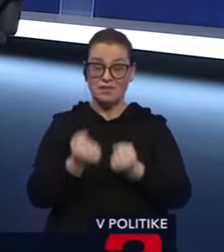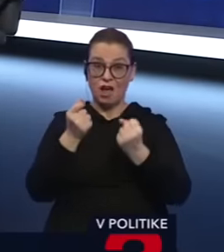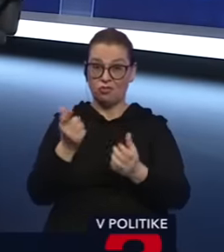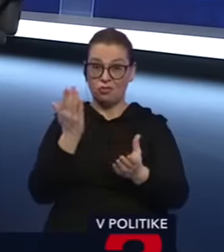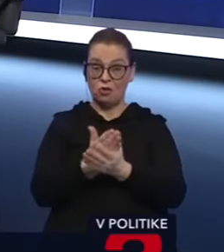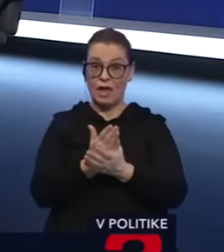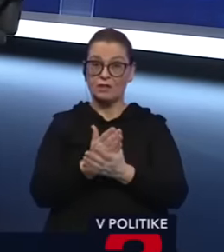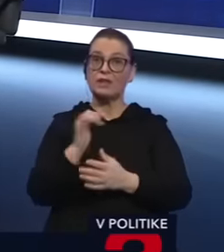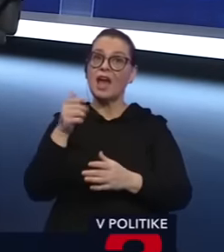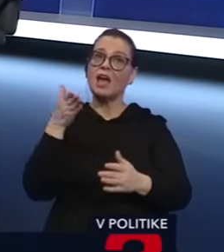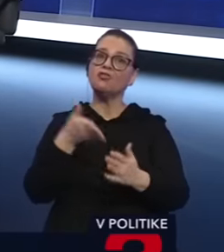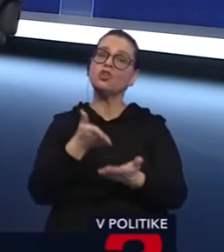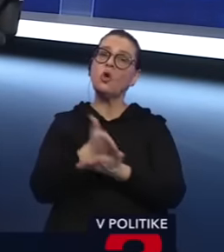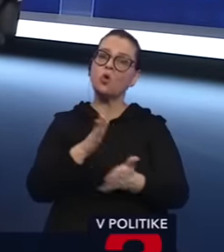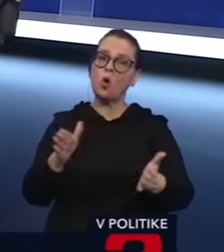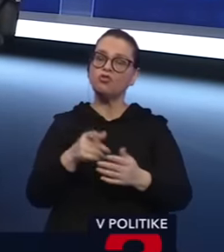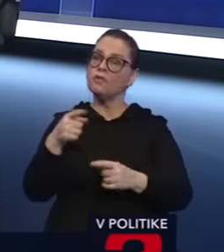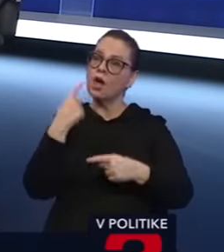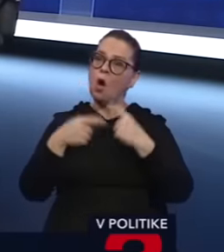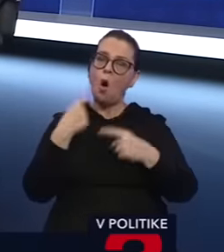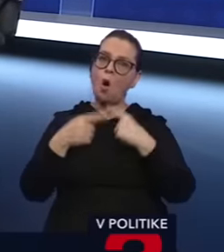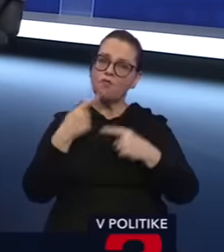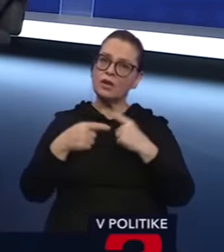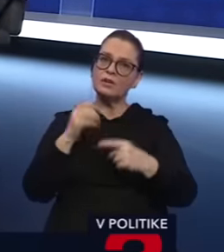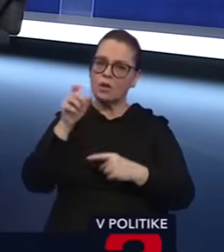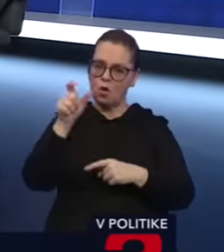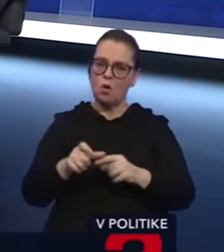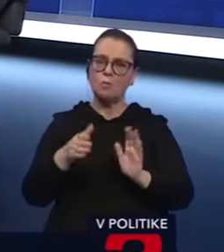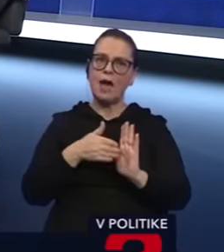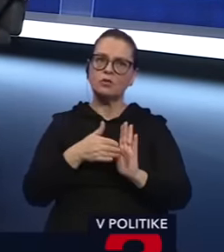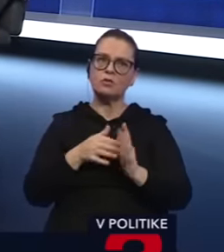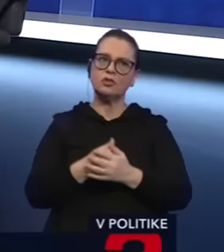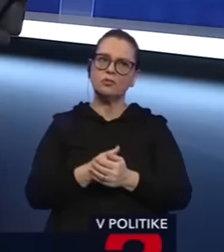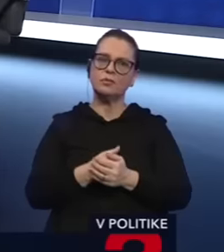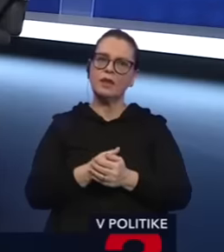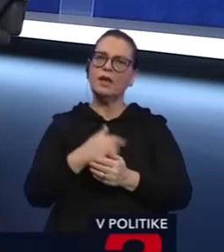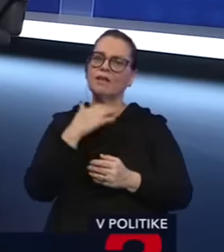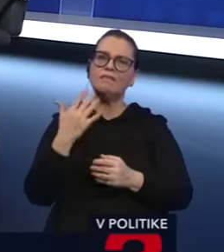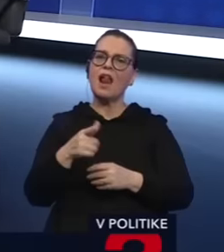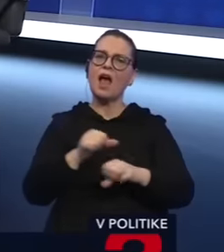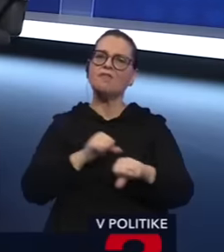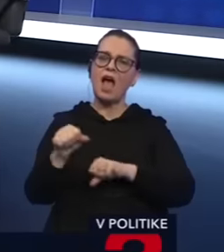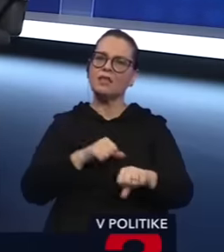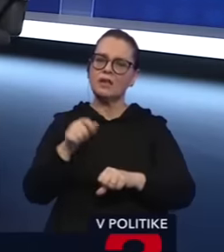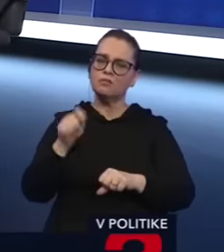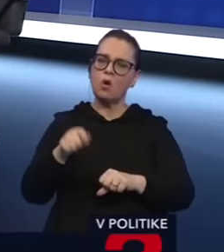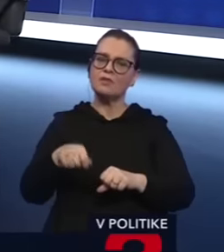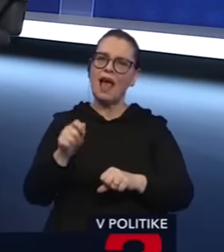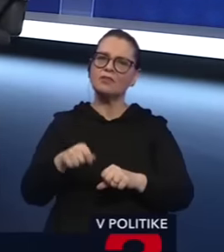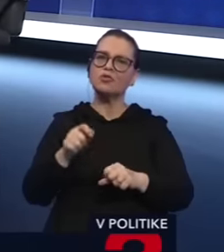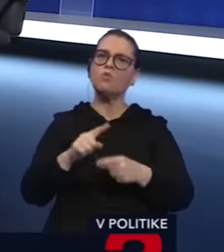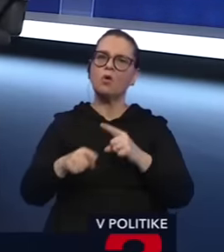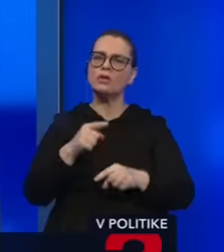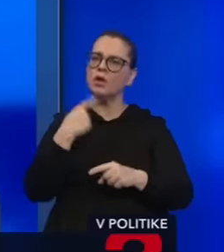dokázať. Ešte dokončím. Spomínate Matoviča. Spomínate Matoviča. Ja už to potrebujem. Áno, veľa vládnych poslancov a politikov spomína